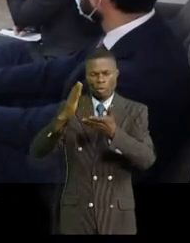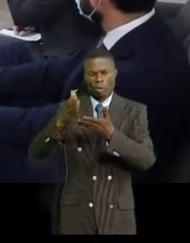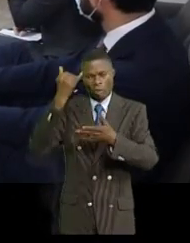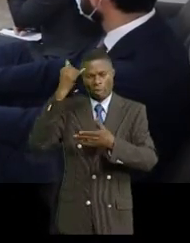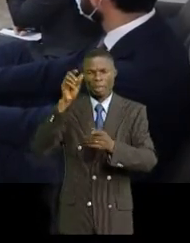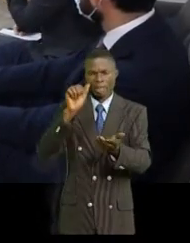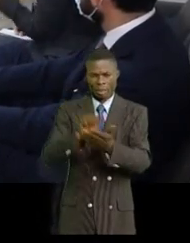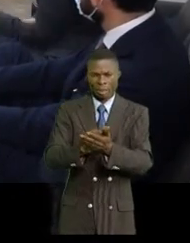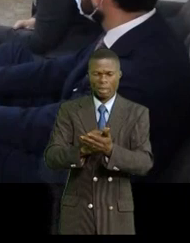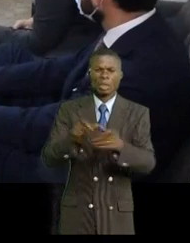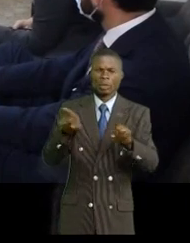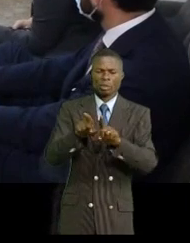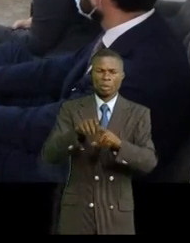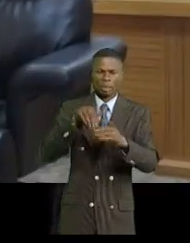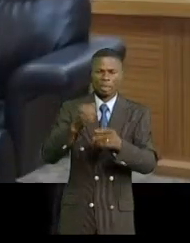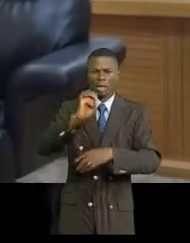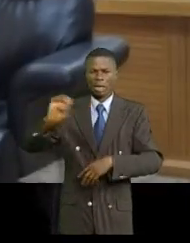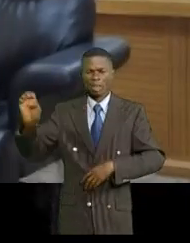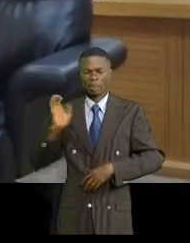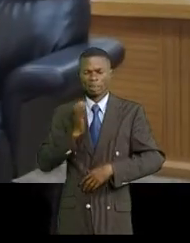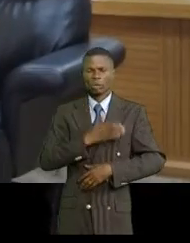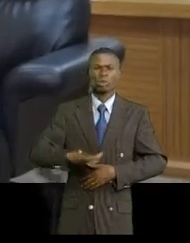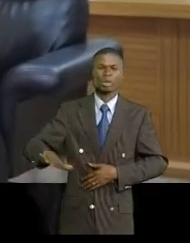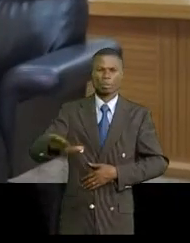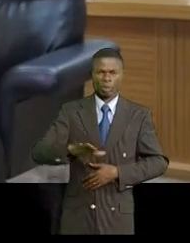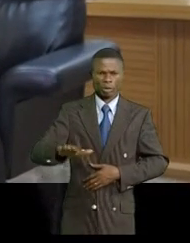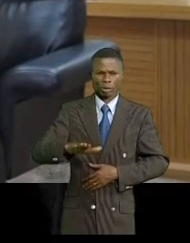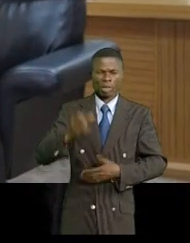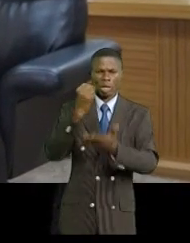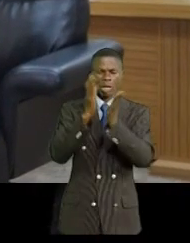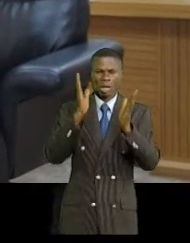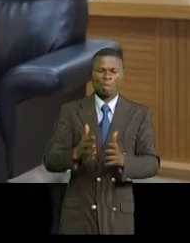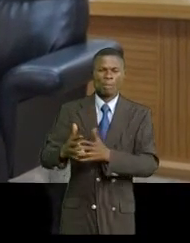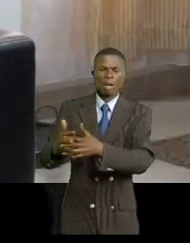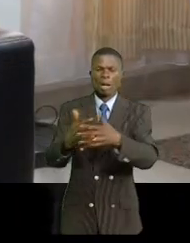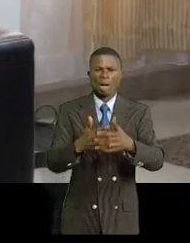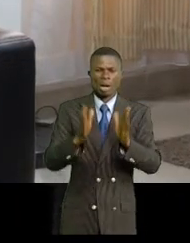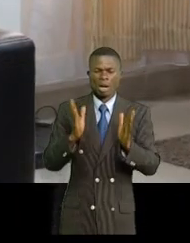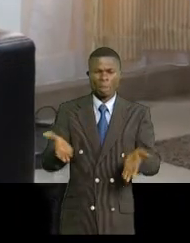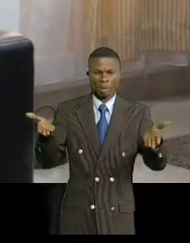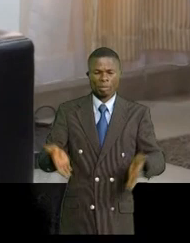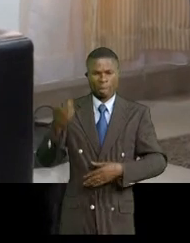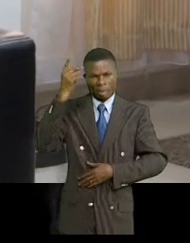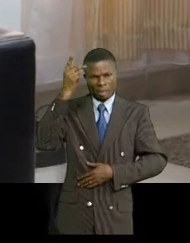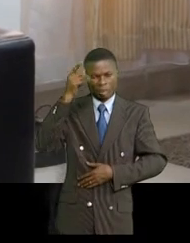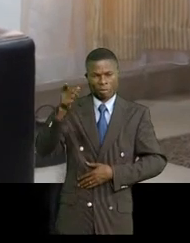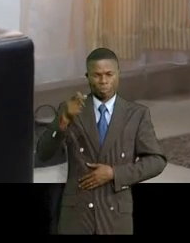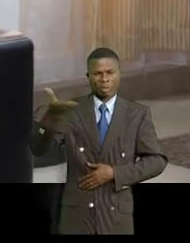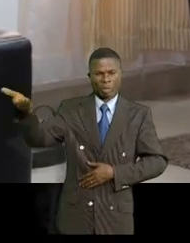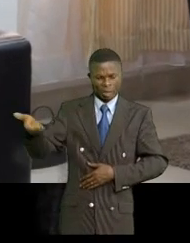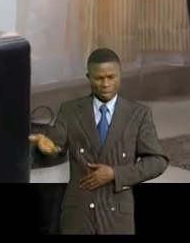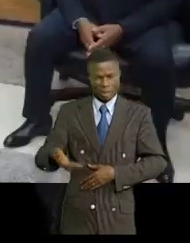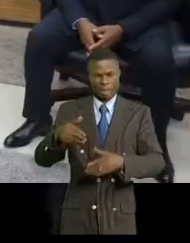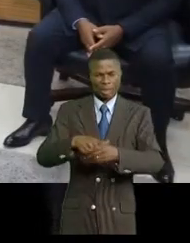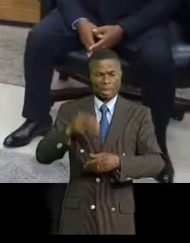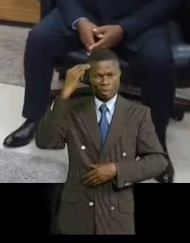sur ce qui se passe exactement dans l'est de la République démocratique du Congo. L'ambassadeur américain en poste à Kinshasa, Mike Hammer, a été reçu par le